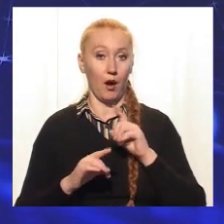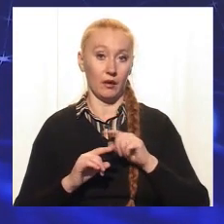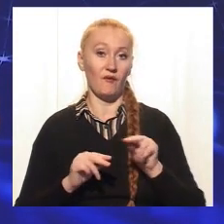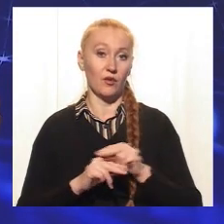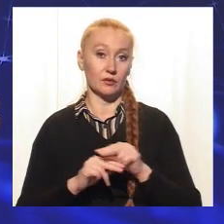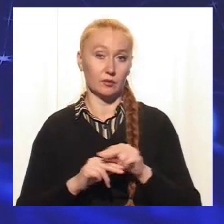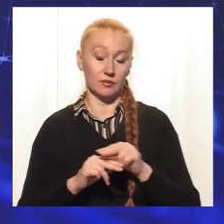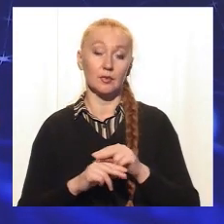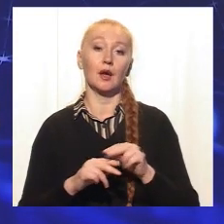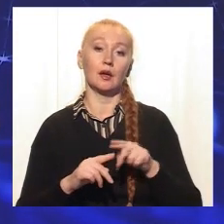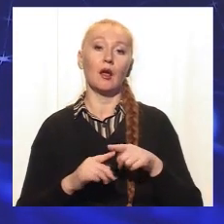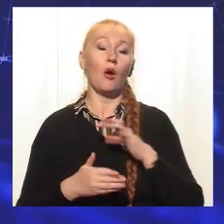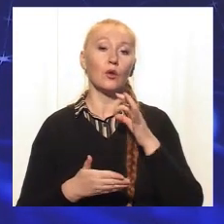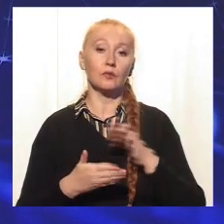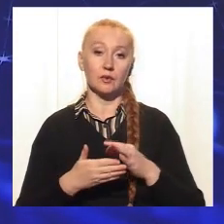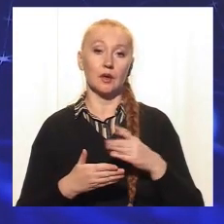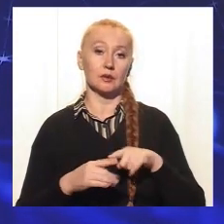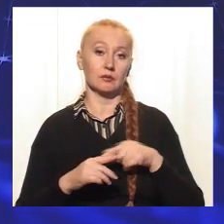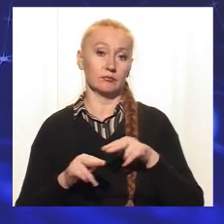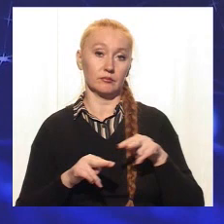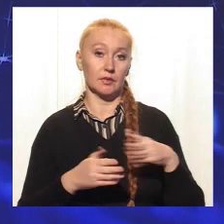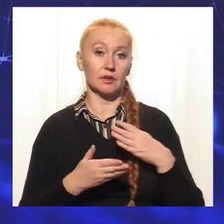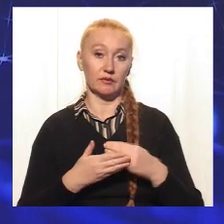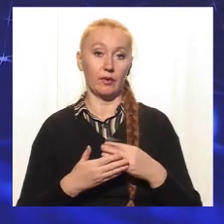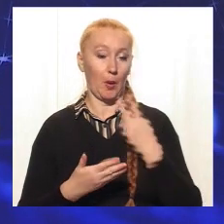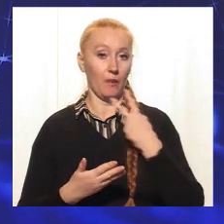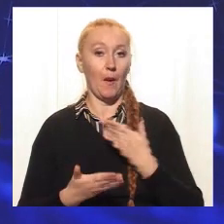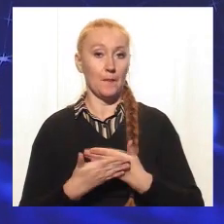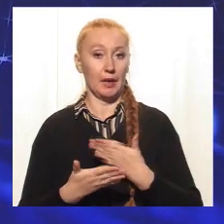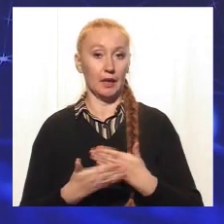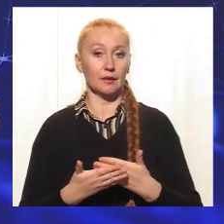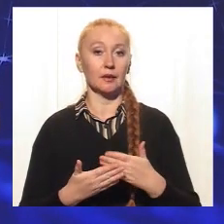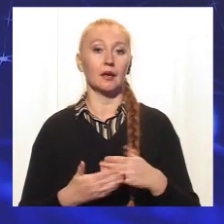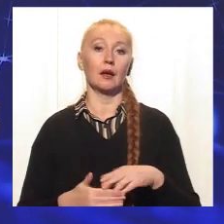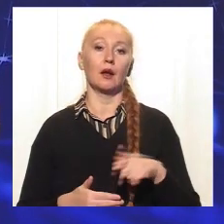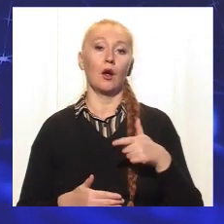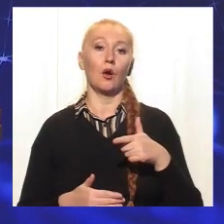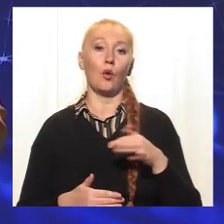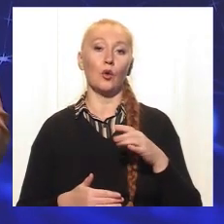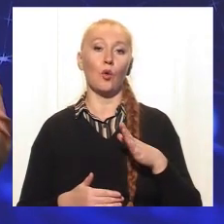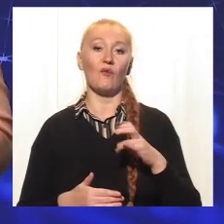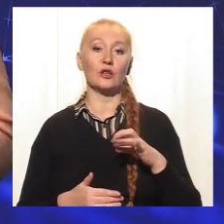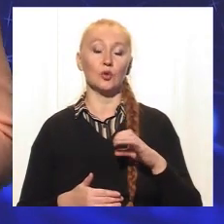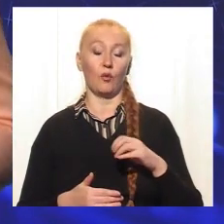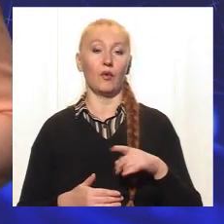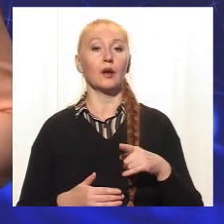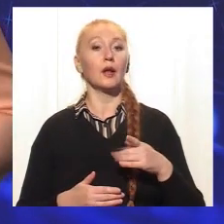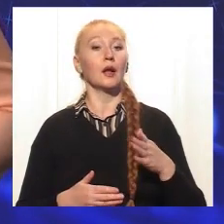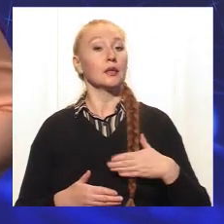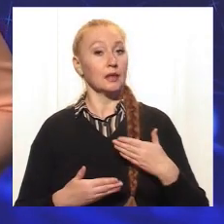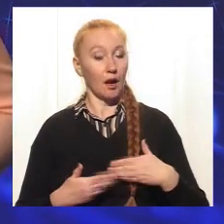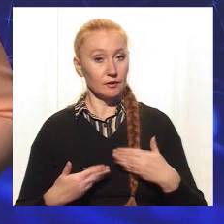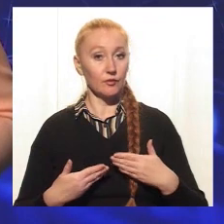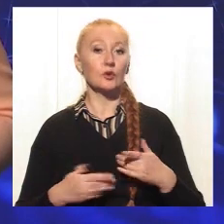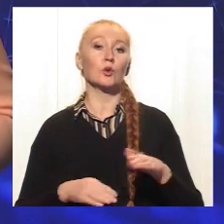та відповідальне отримання собак своїм власним прикладом – Катерина Головачова. Вітаю вас, пані Катерину,